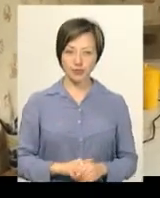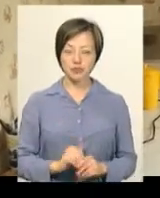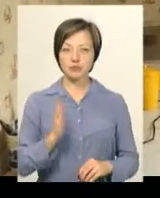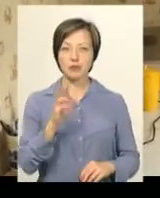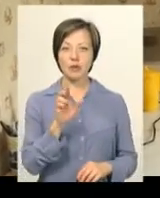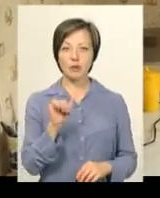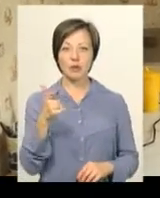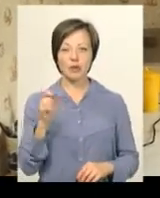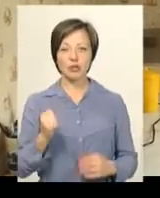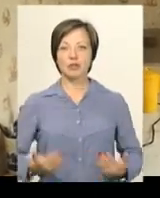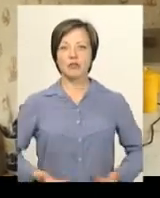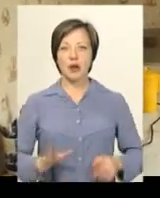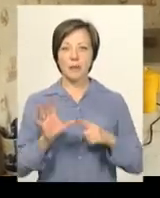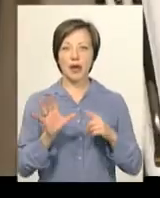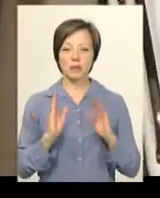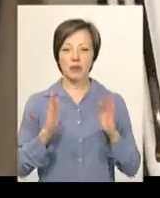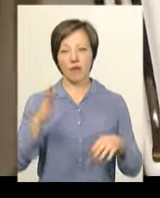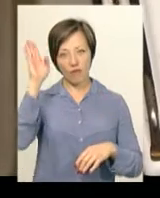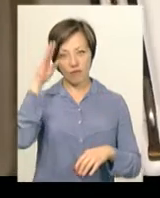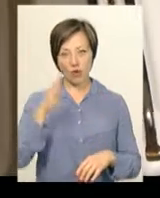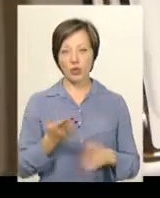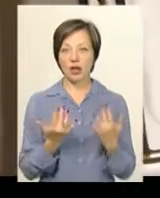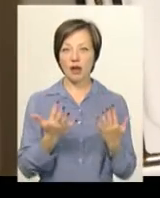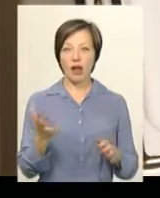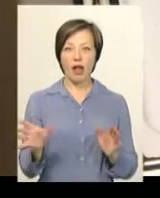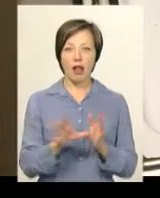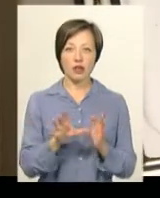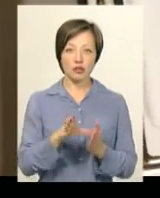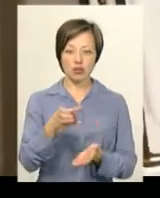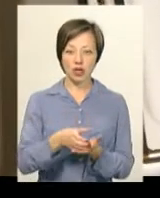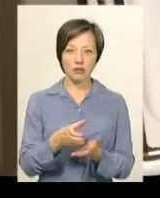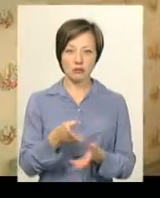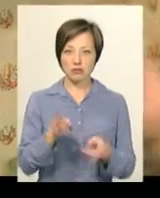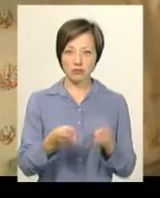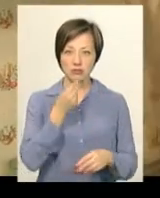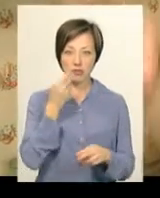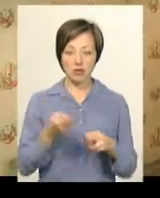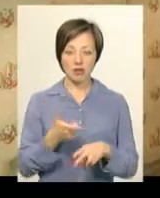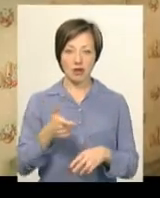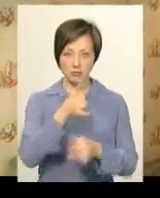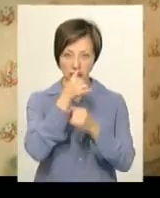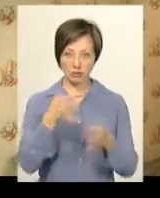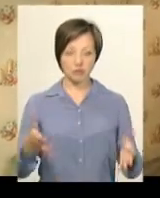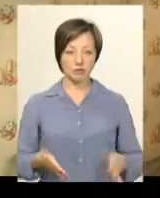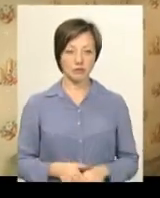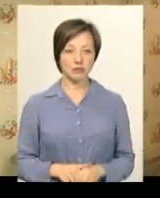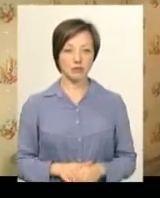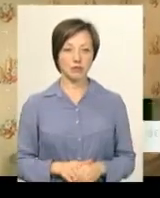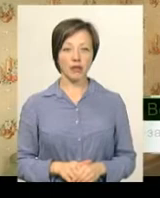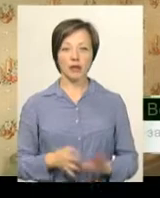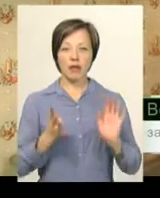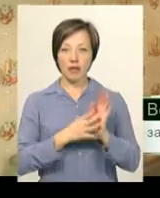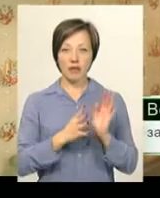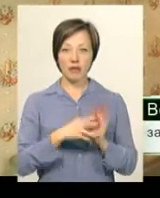у п'ятому під'їзді. Воду гріє в електрочашці, а от приготувати їжу без газу не може. Весь стаяк, от 9 квартир